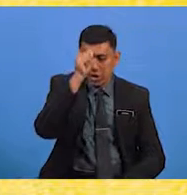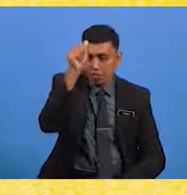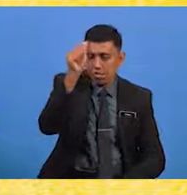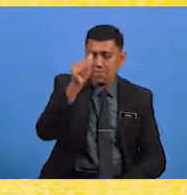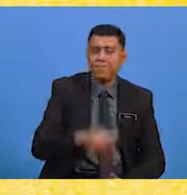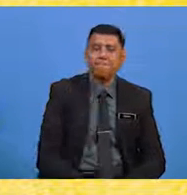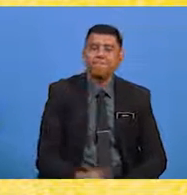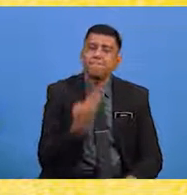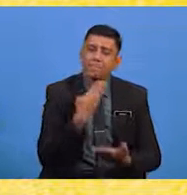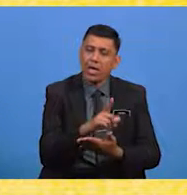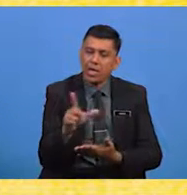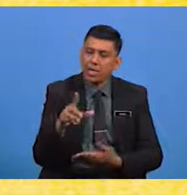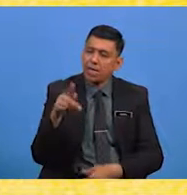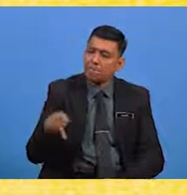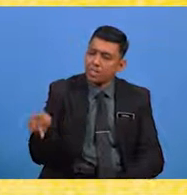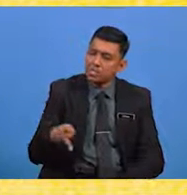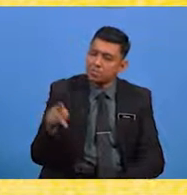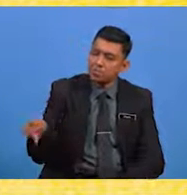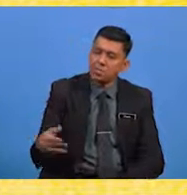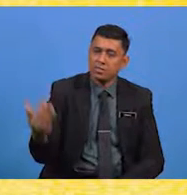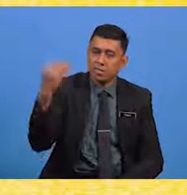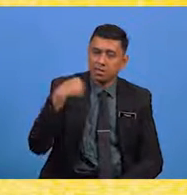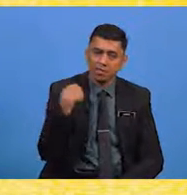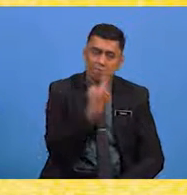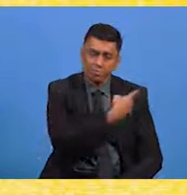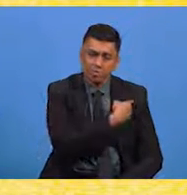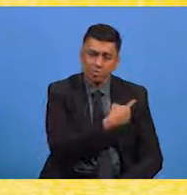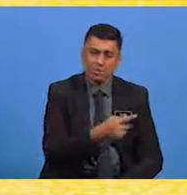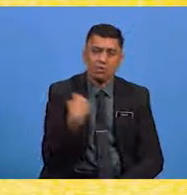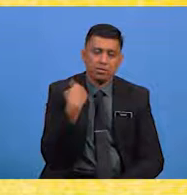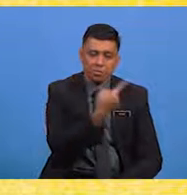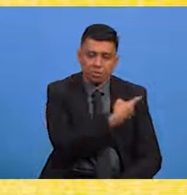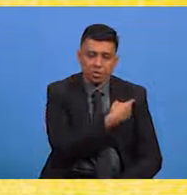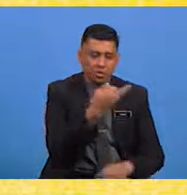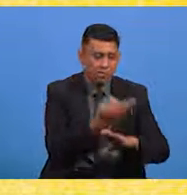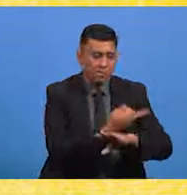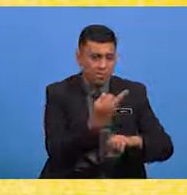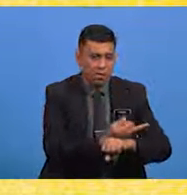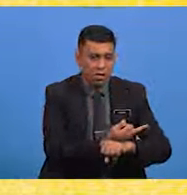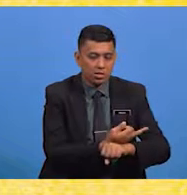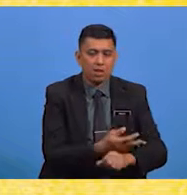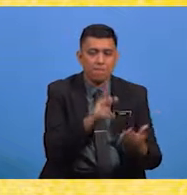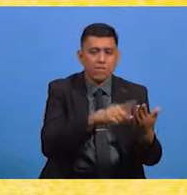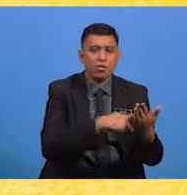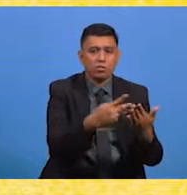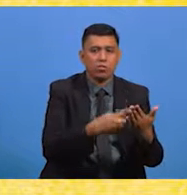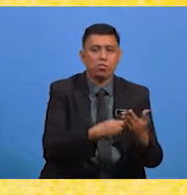Baiklah, pelajar-pelajar Mari kita lihat fungsi pantun agama pula